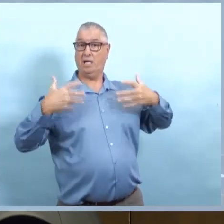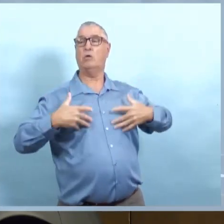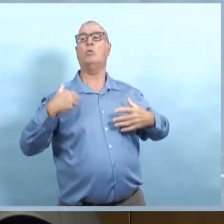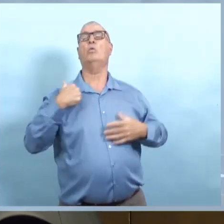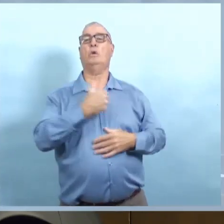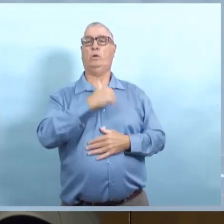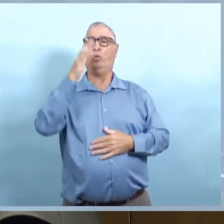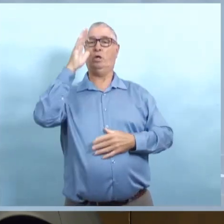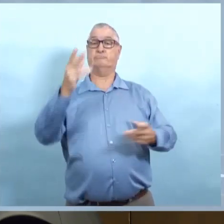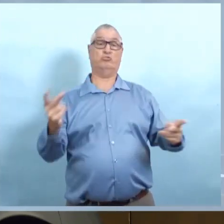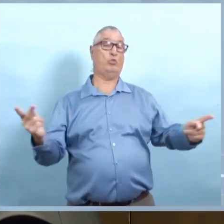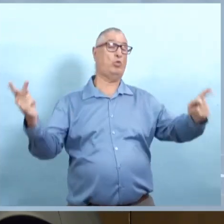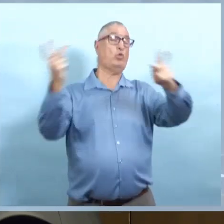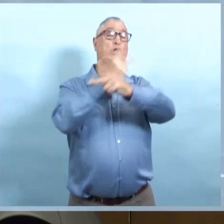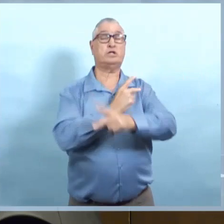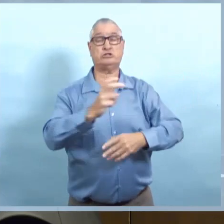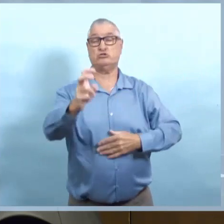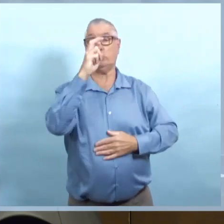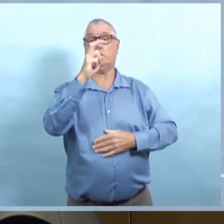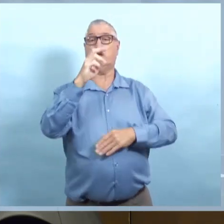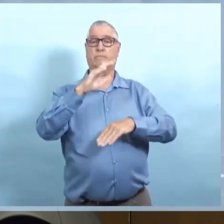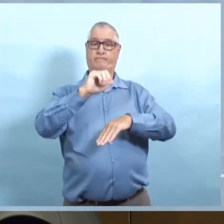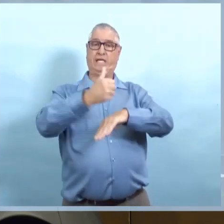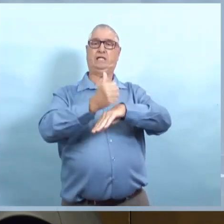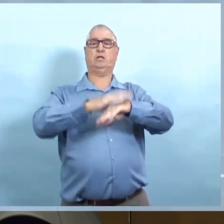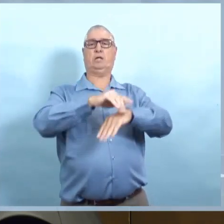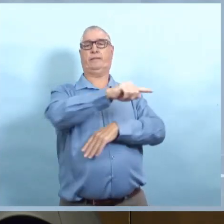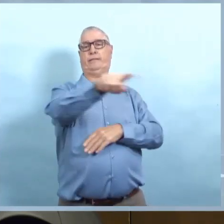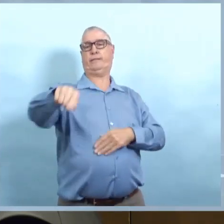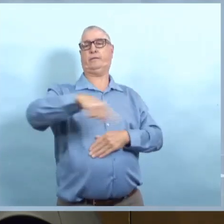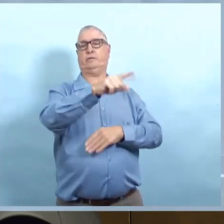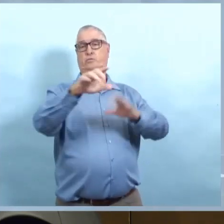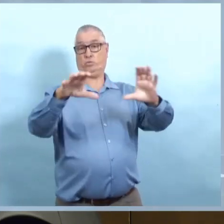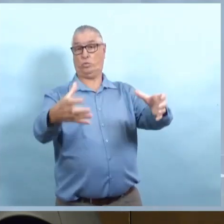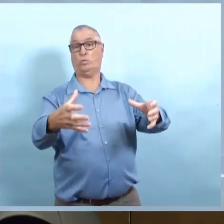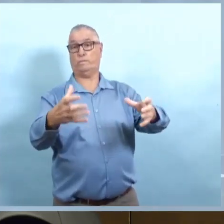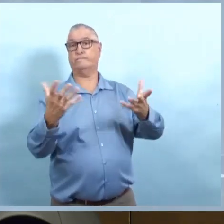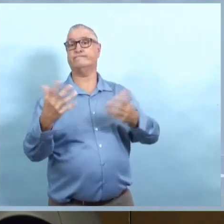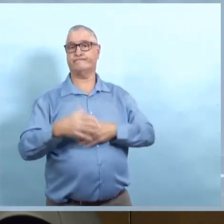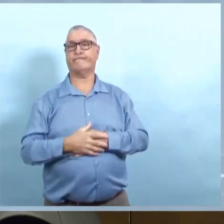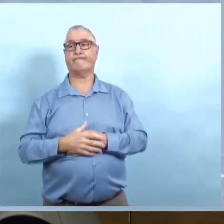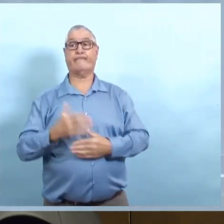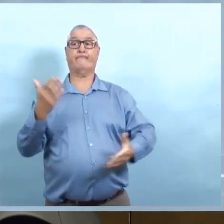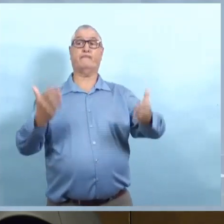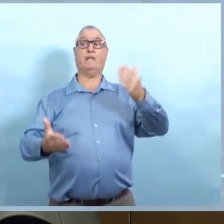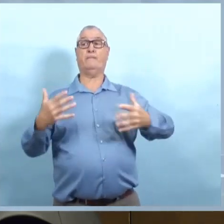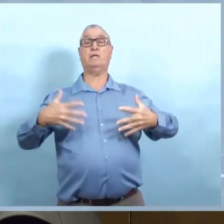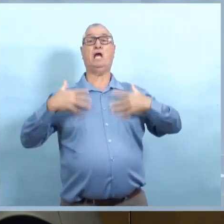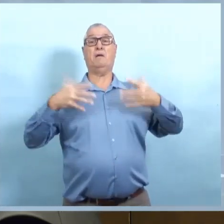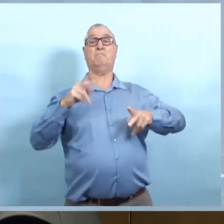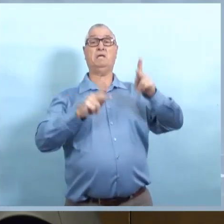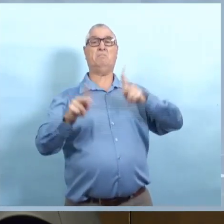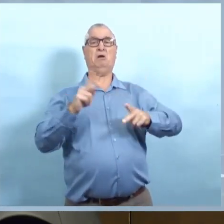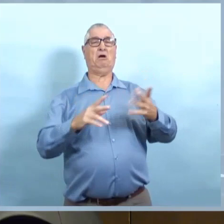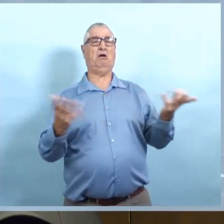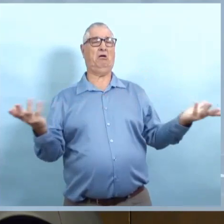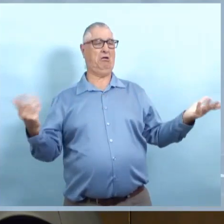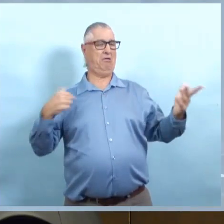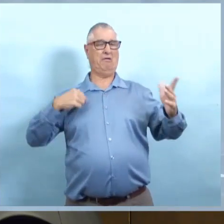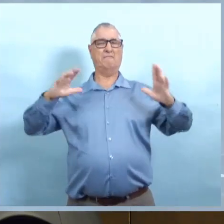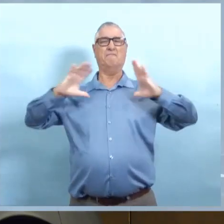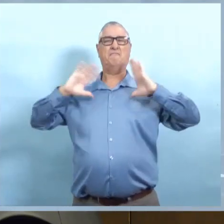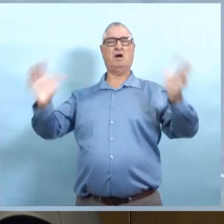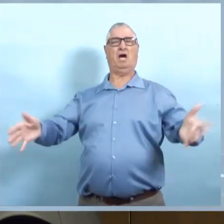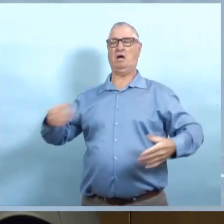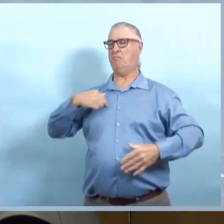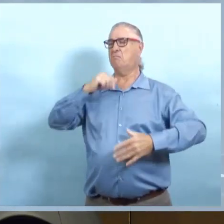l'épidémiologie que nous voyons en ce qui concerne cette nouvelle augmentation à Winnipeg, nous allons le faire. Si cette cohorte plus